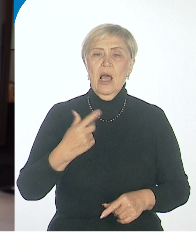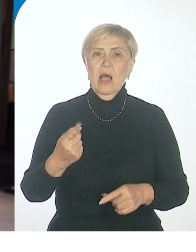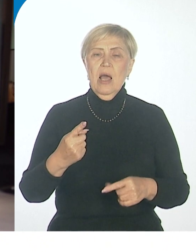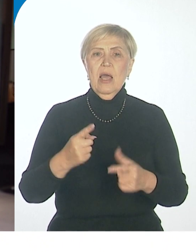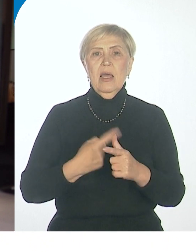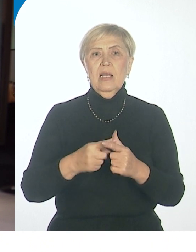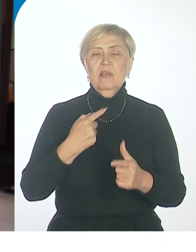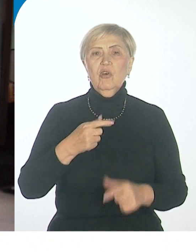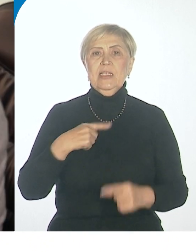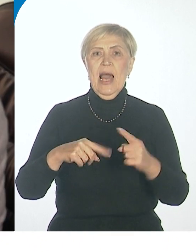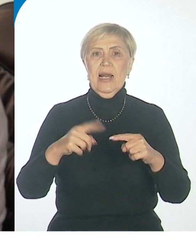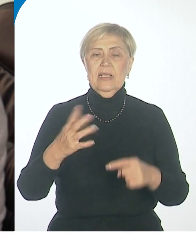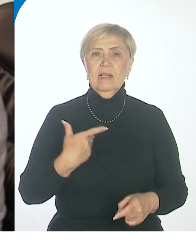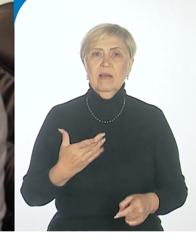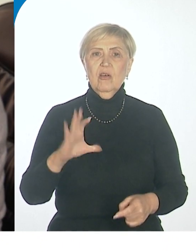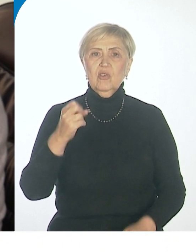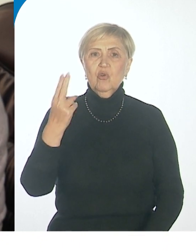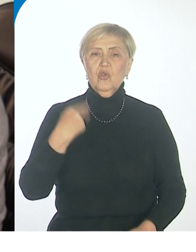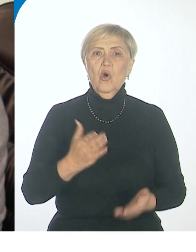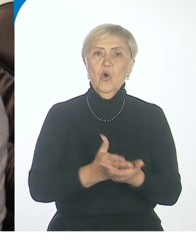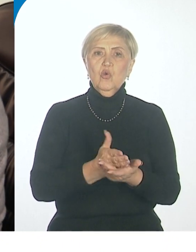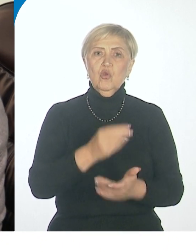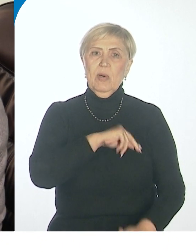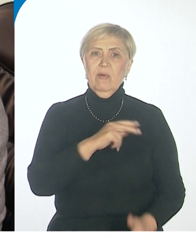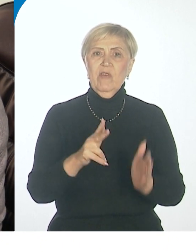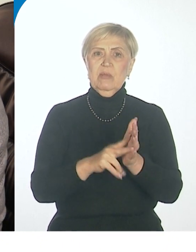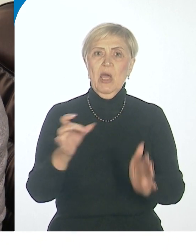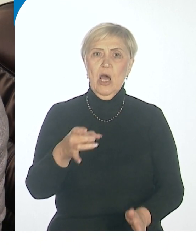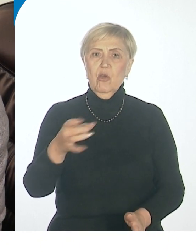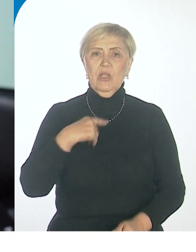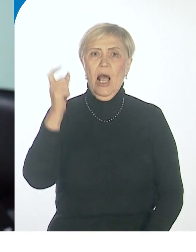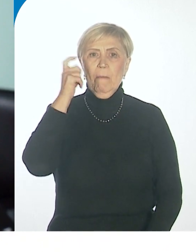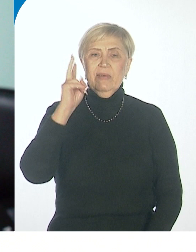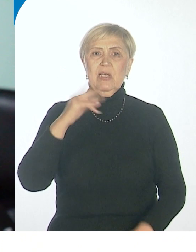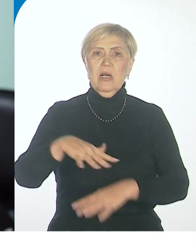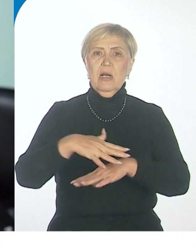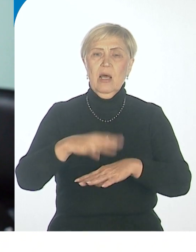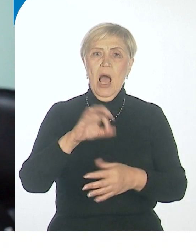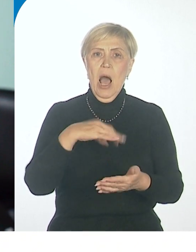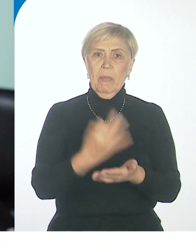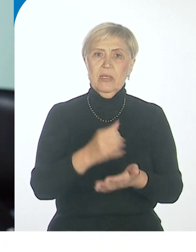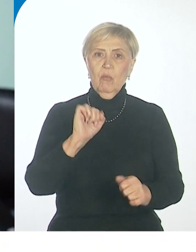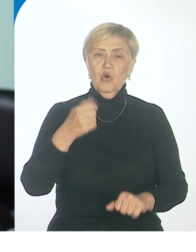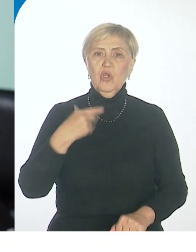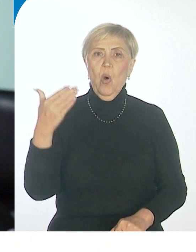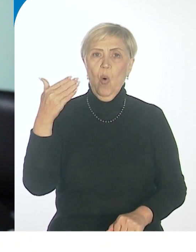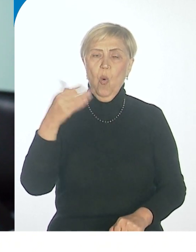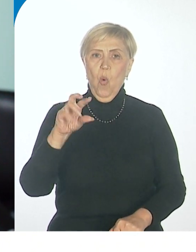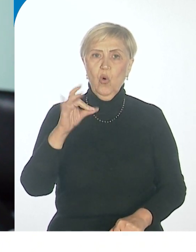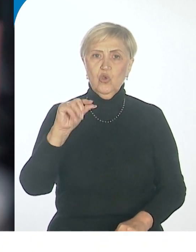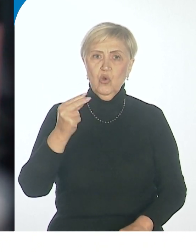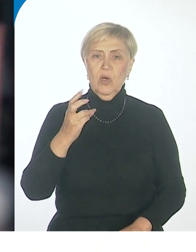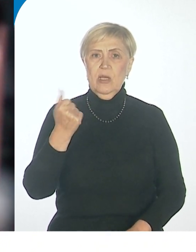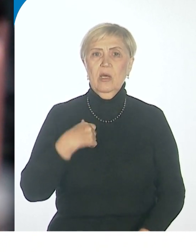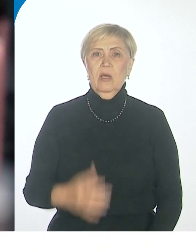ментальными нарушениями. Соцслужба работает в восьми районах Хабаровского края. Обратиться можно очно, по телефону или онлайн.